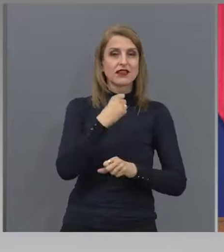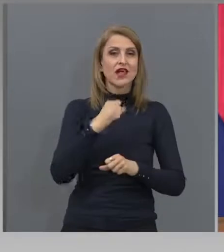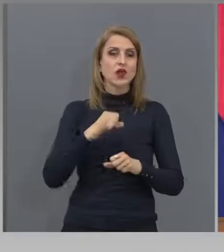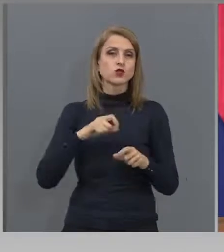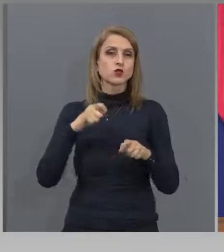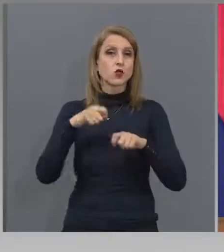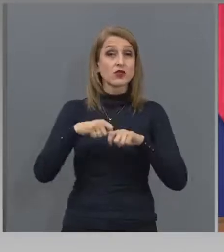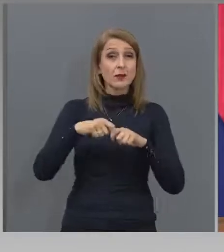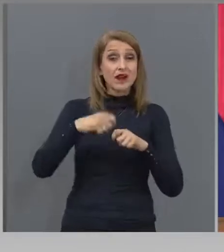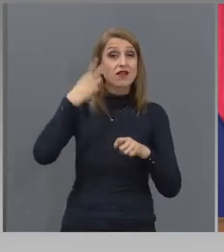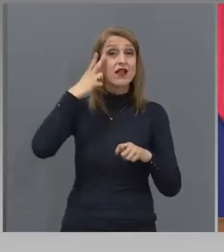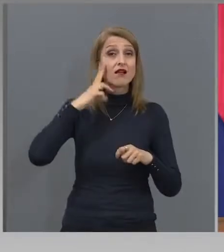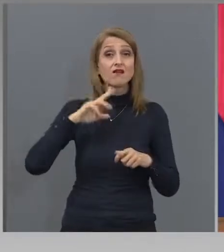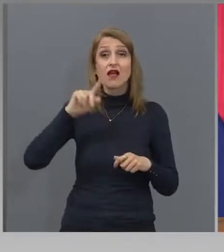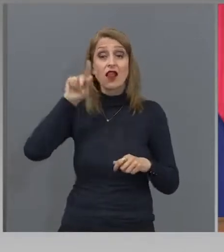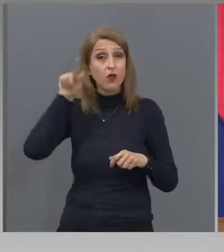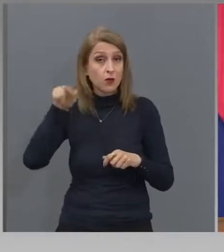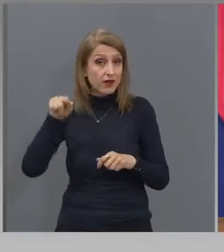Великобритания,